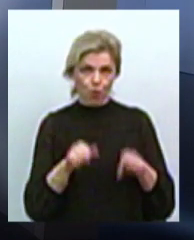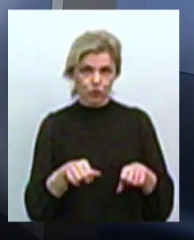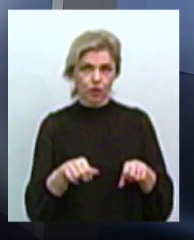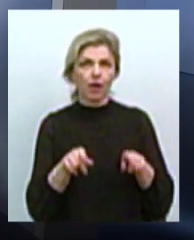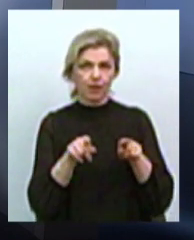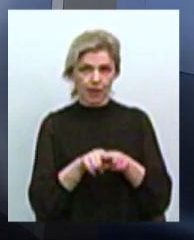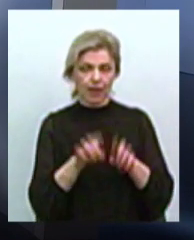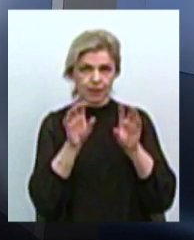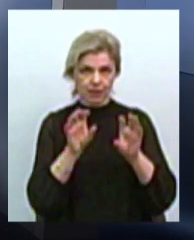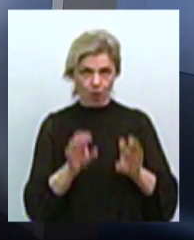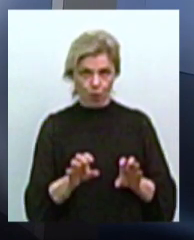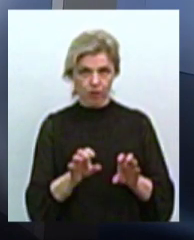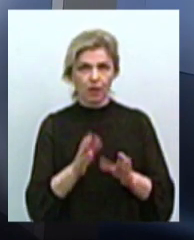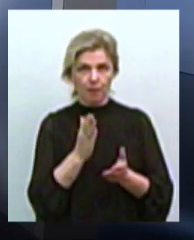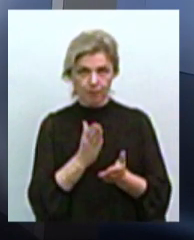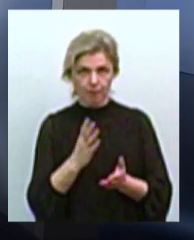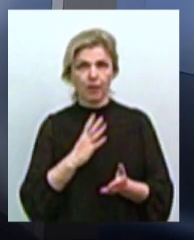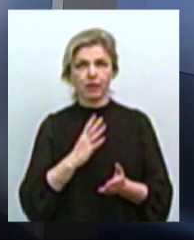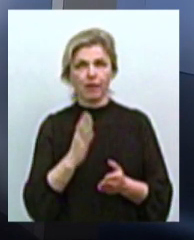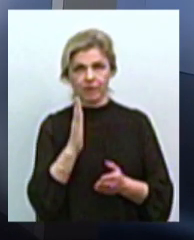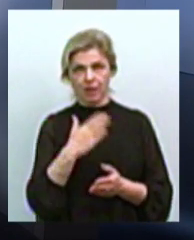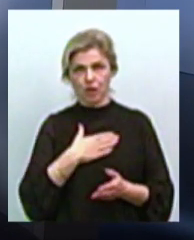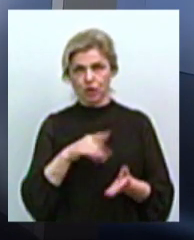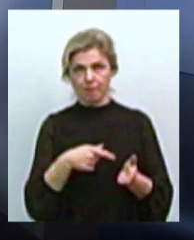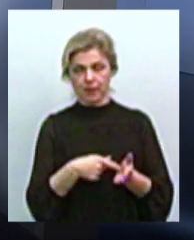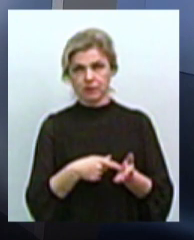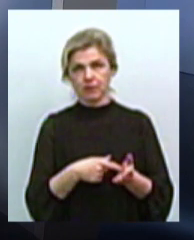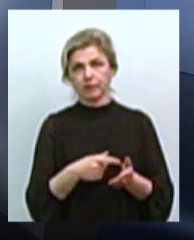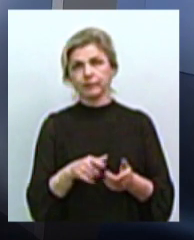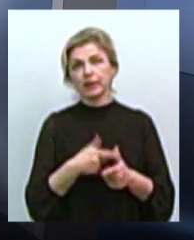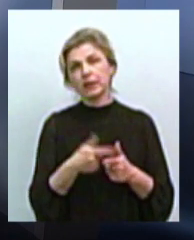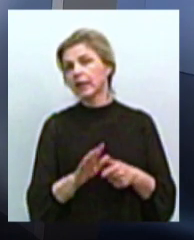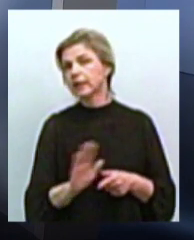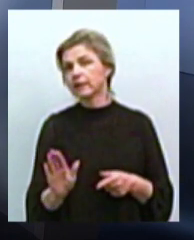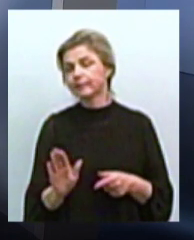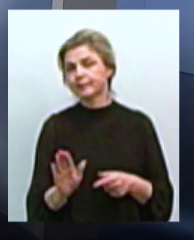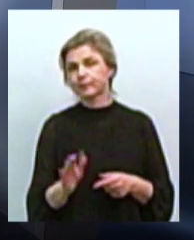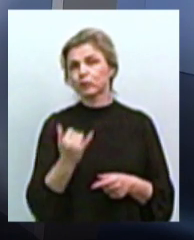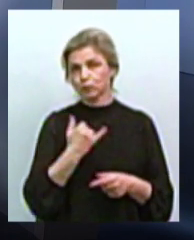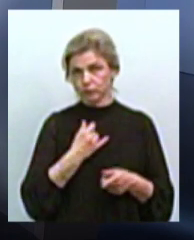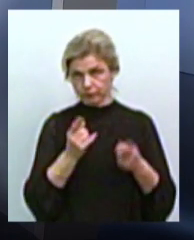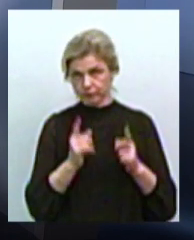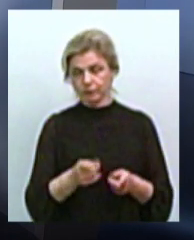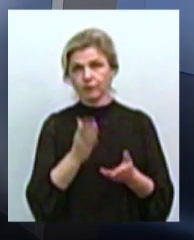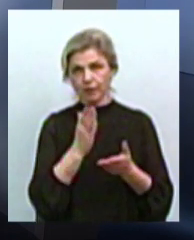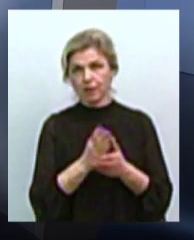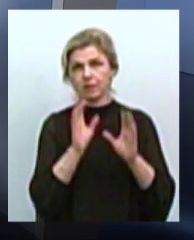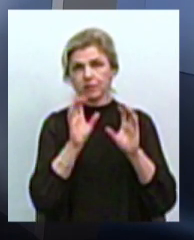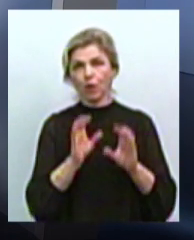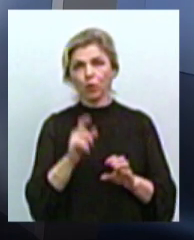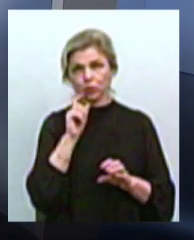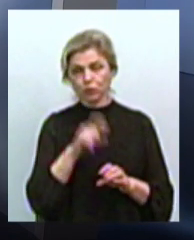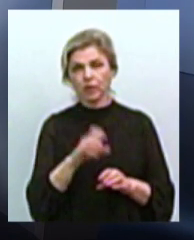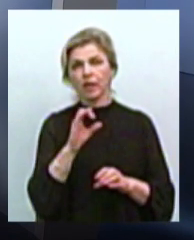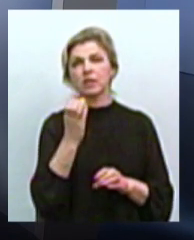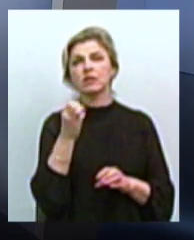закон з'явитись в нашому місті, чи ні? Двіться, насправді в нас є в законах України і 154 стаття